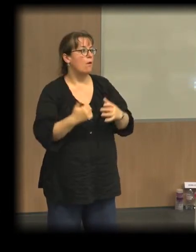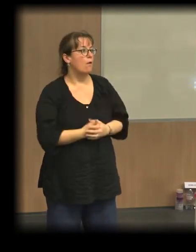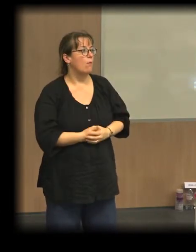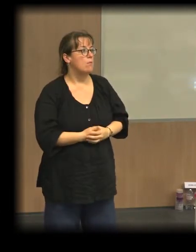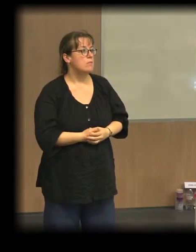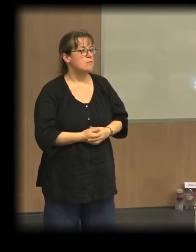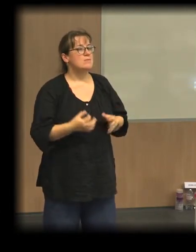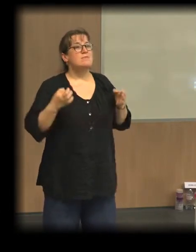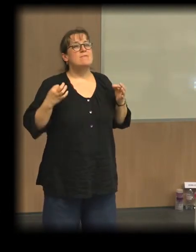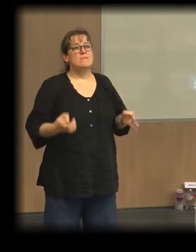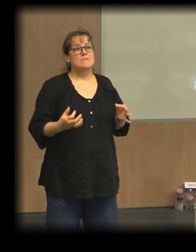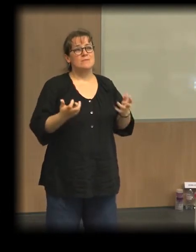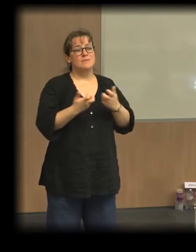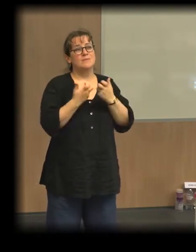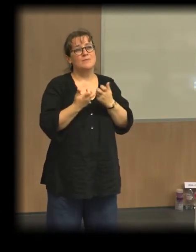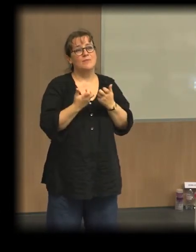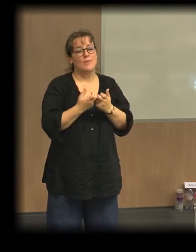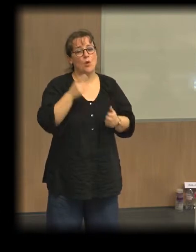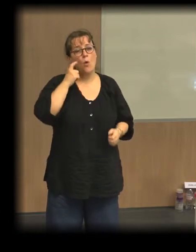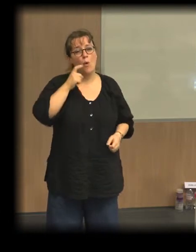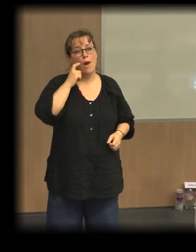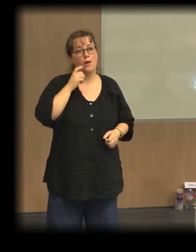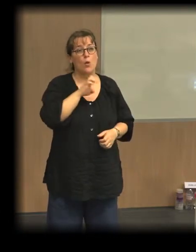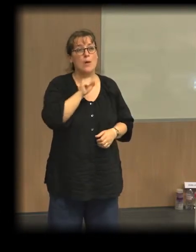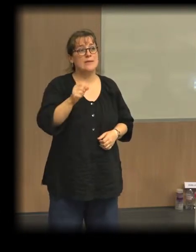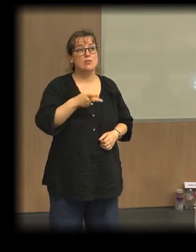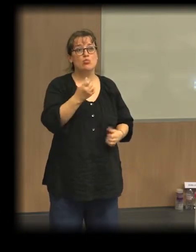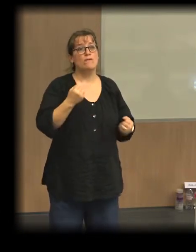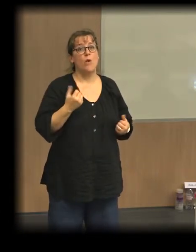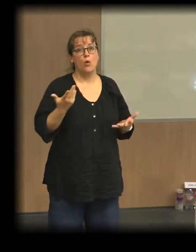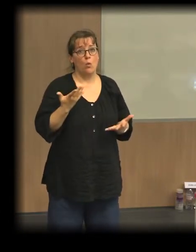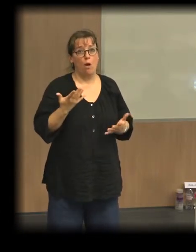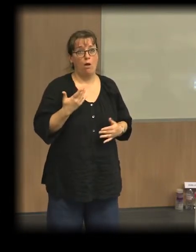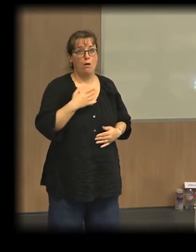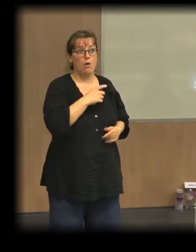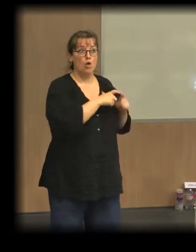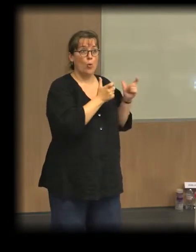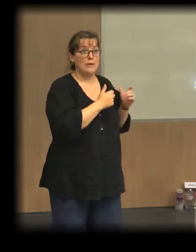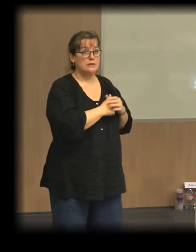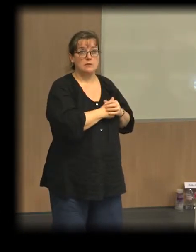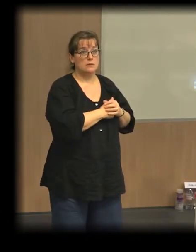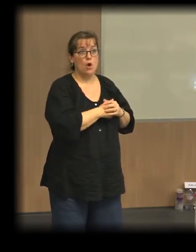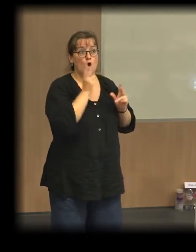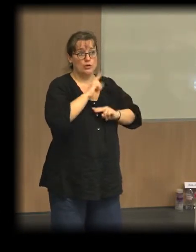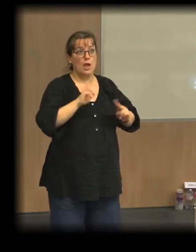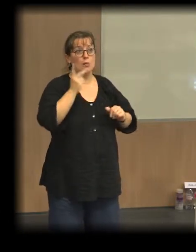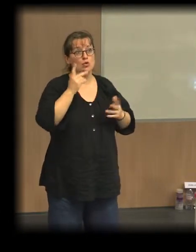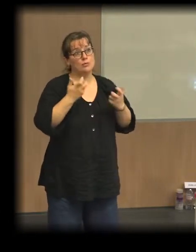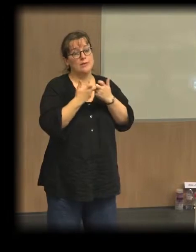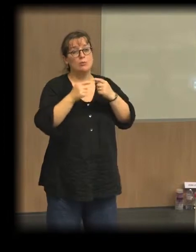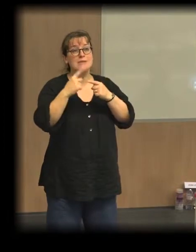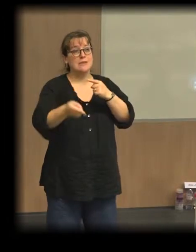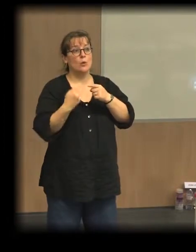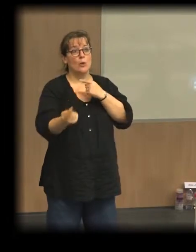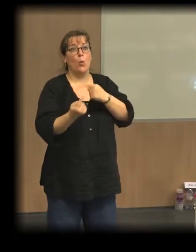formes parmi les plus dynamiques de l'économie sociale et solidaire aujourd'hui, ce ne sont pas des entreprises au sens strict. Ce sont par exemple des circuits courts qui vont